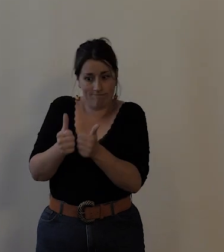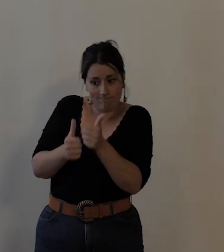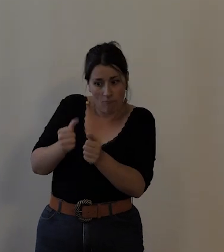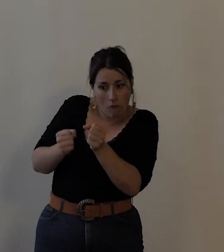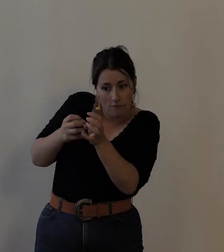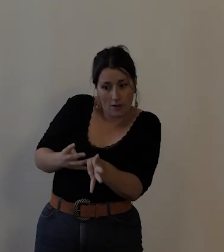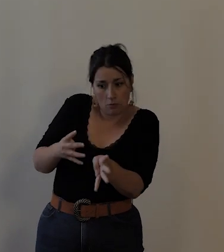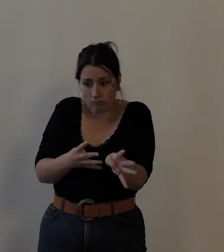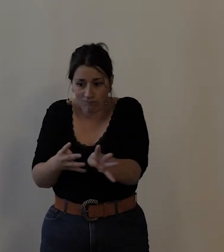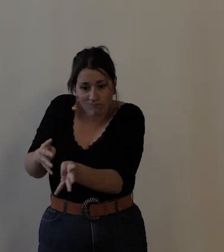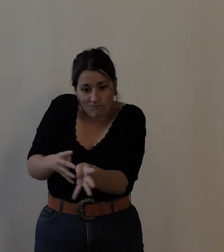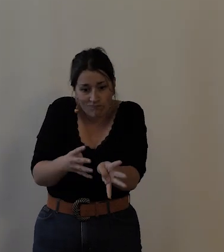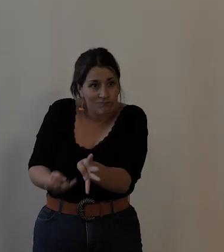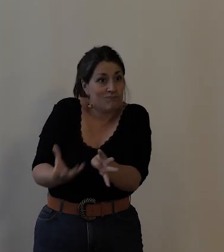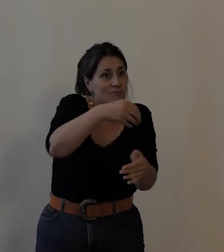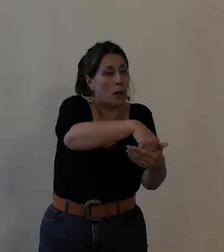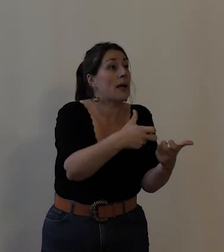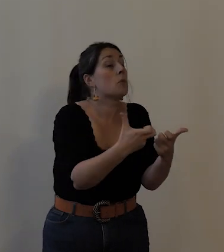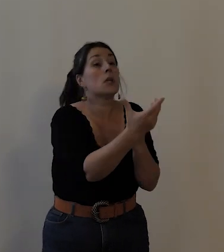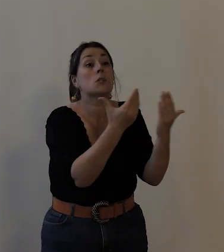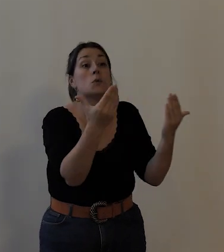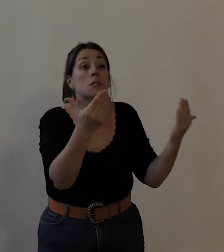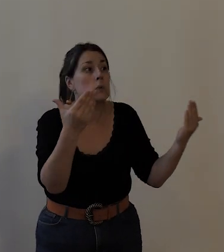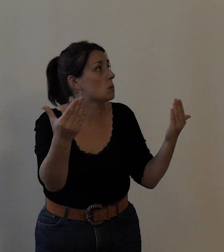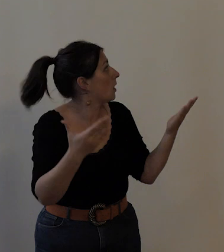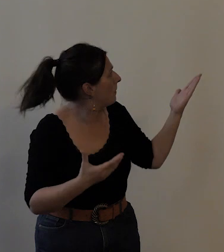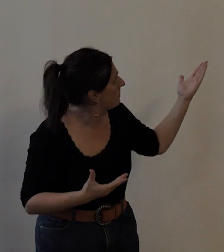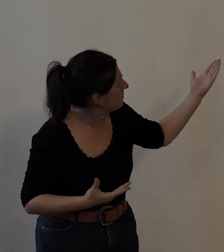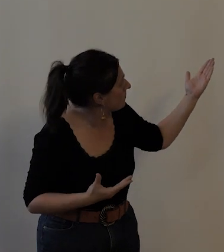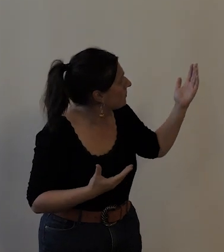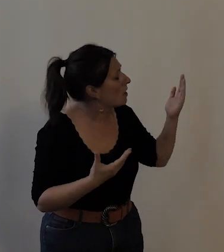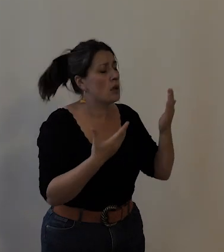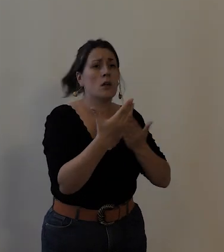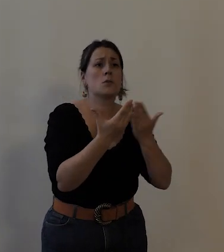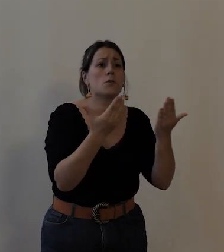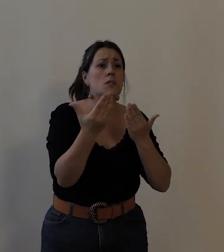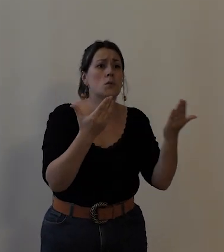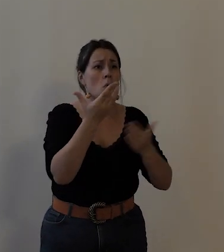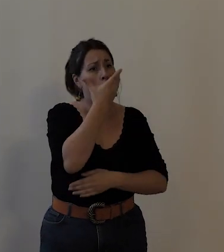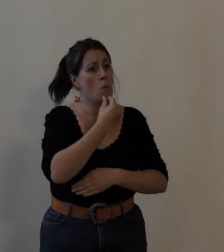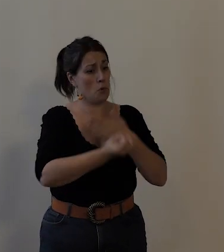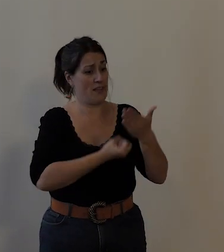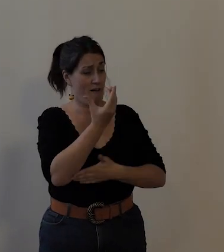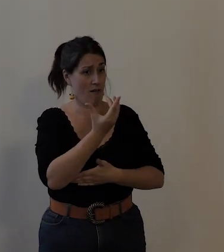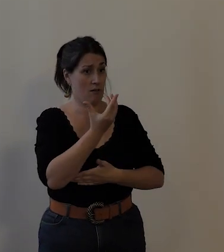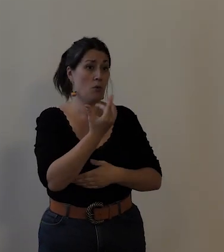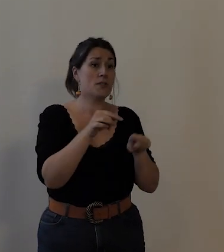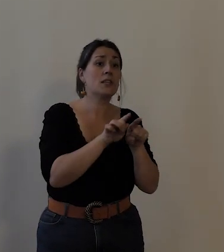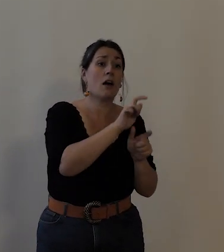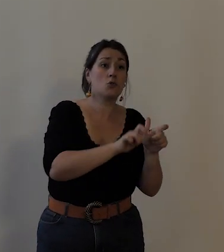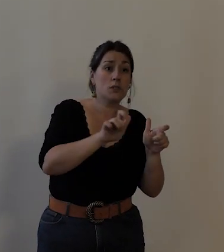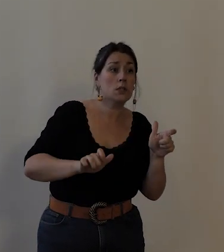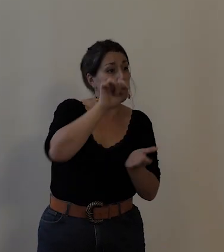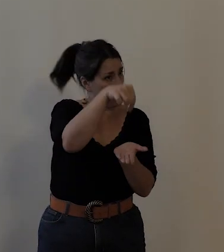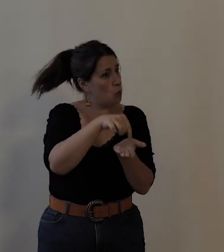comme des expositions, comme ici l'exposition des beaux-arts et de'industrie, qui se tient à Tours.